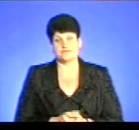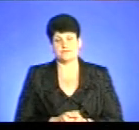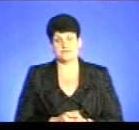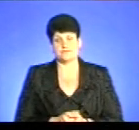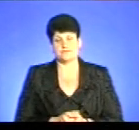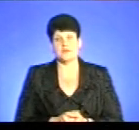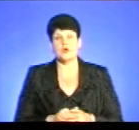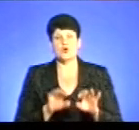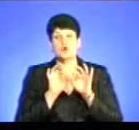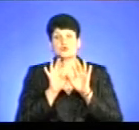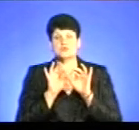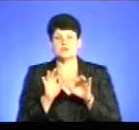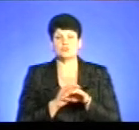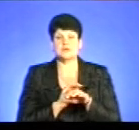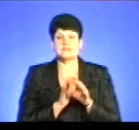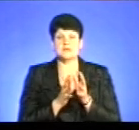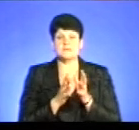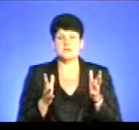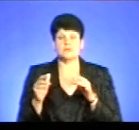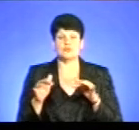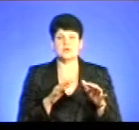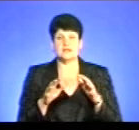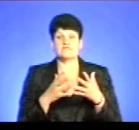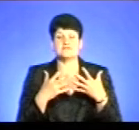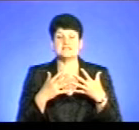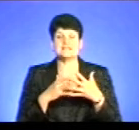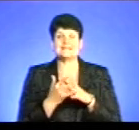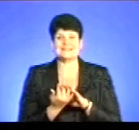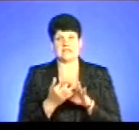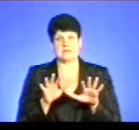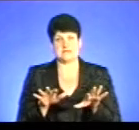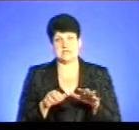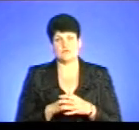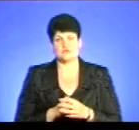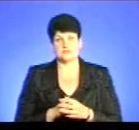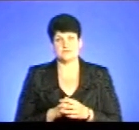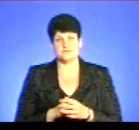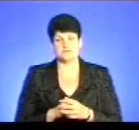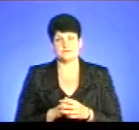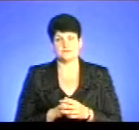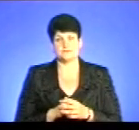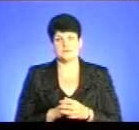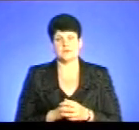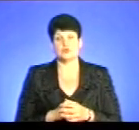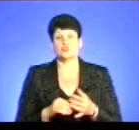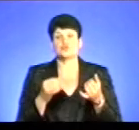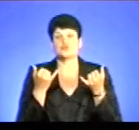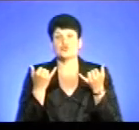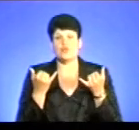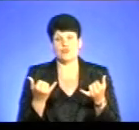будь ласка, більше про діяльність сімейних лікарів саме у сільській місцевості. Ну, сьогодні,